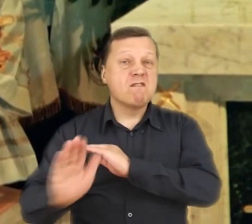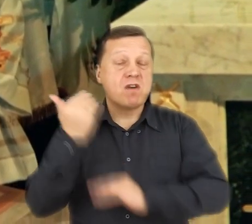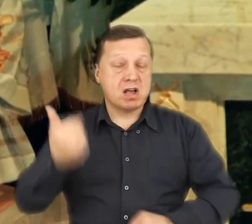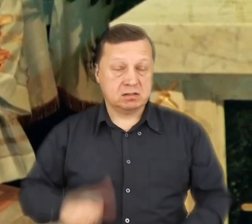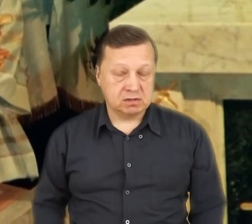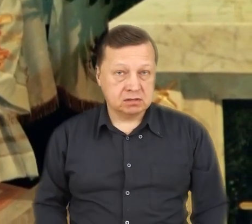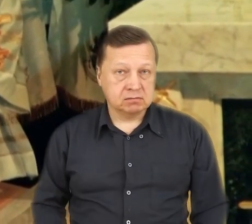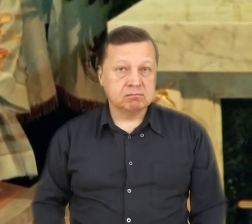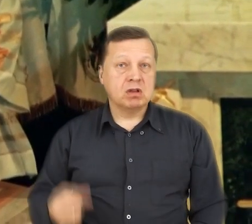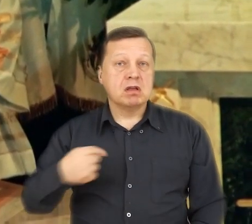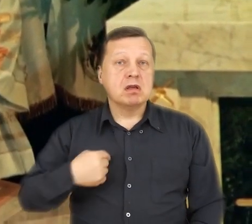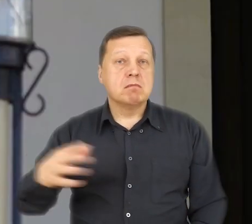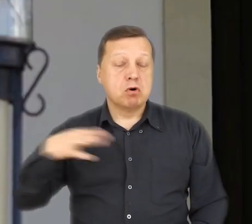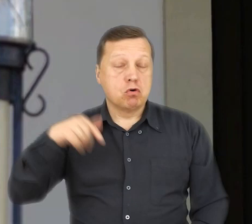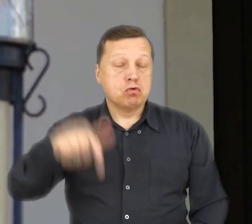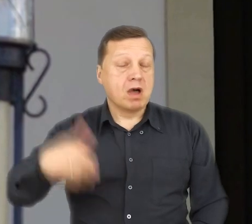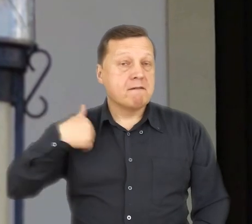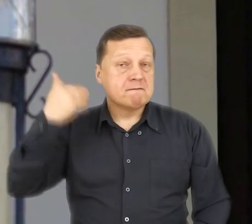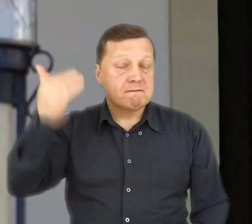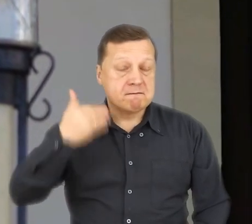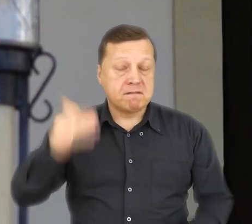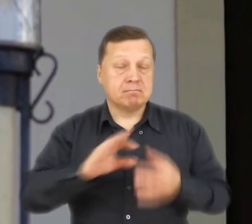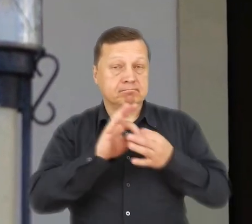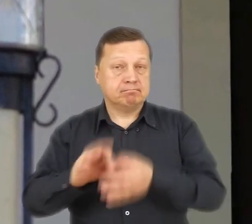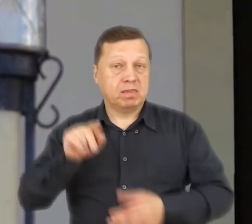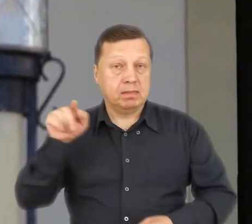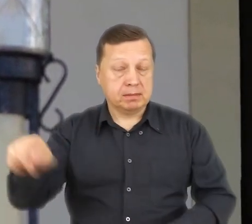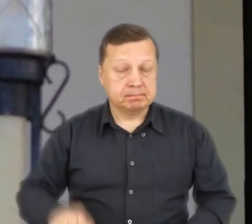kto wie, przypomnienie orędzia, które stąd wyszło.